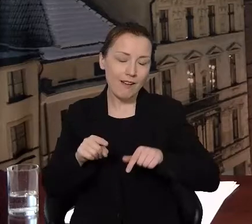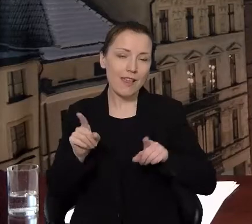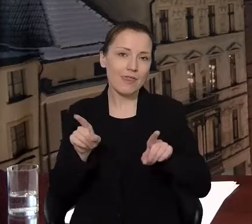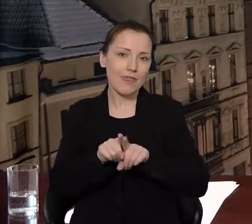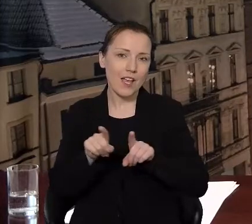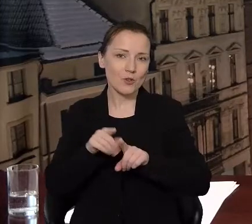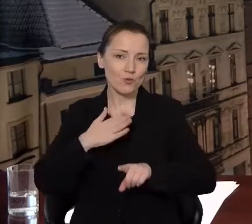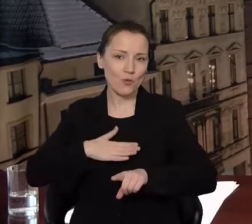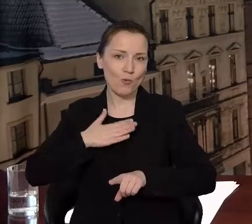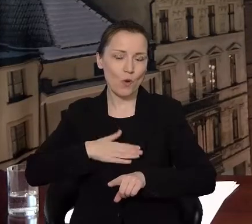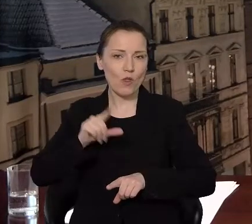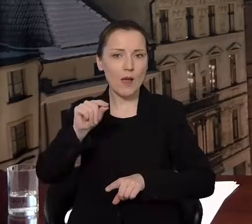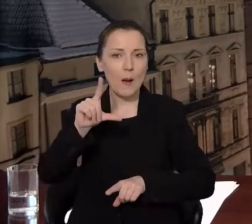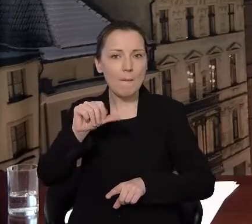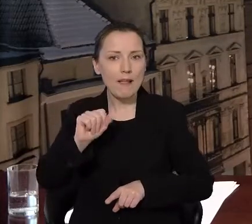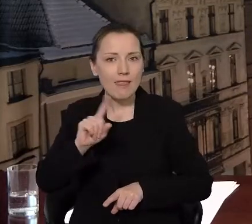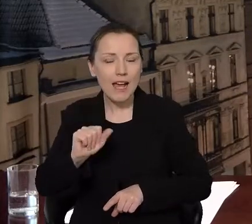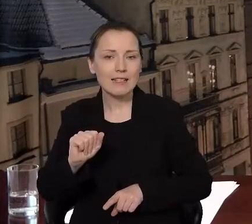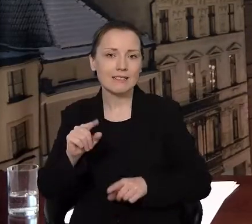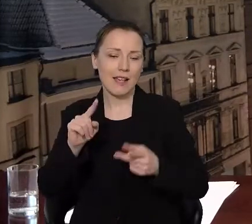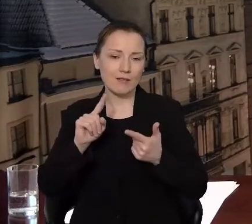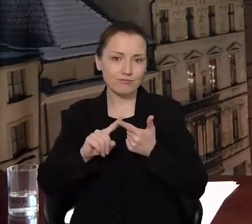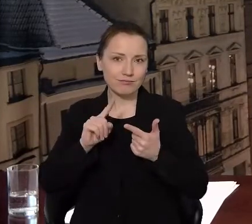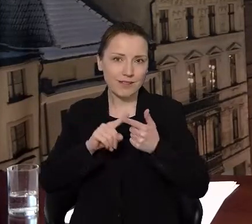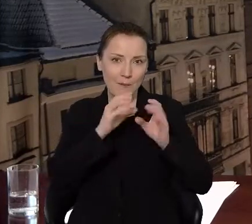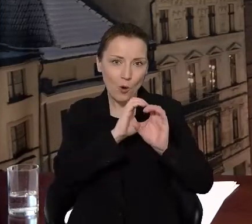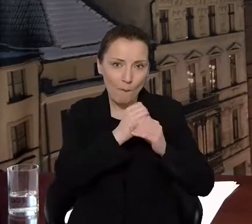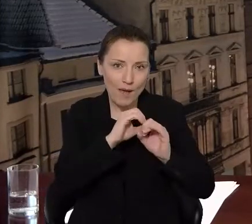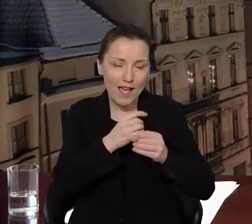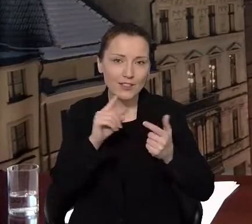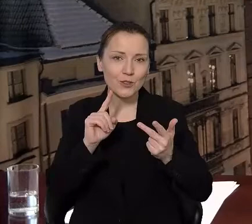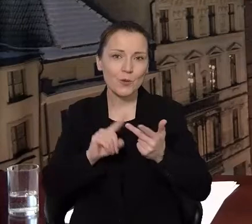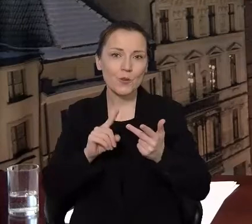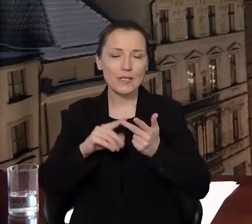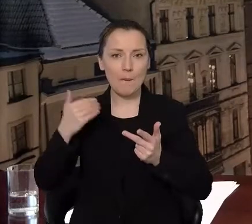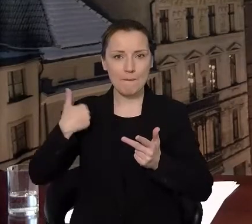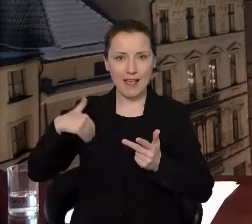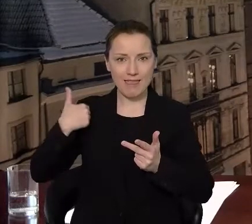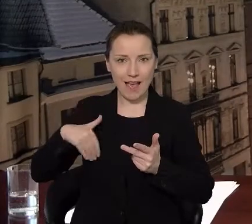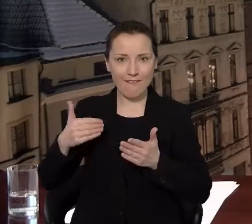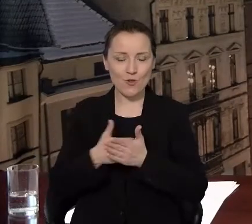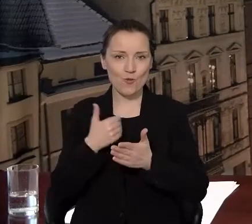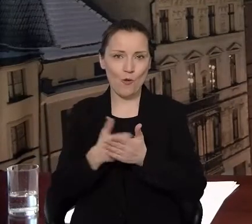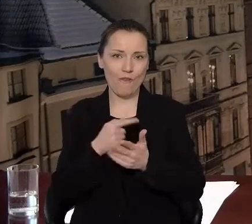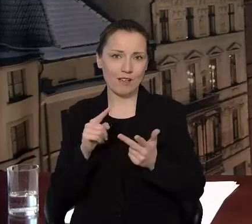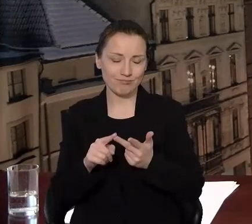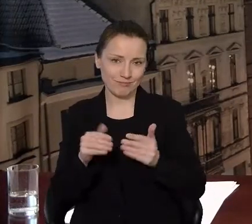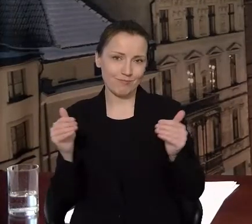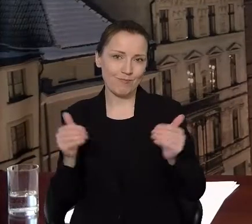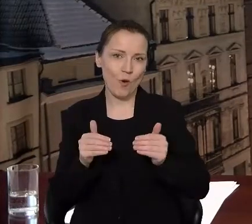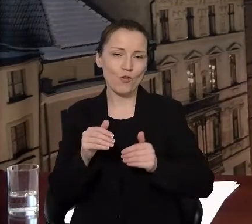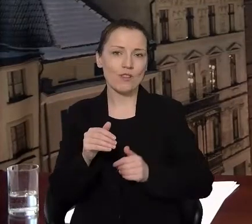handlowych, Plaza, Atrium Kopernikus i Nowe Bielany, a więc Bielawy, przepraszam. A więc